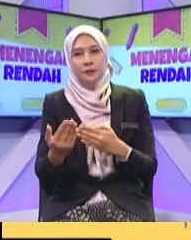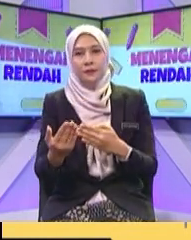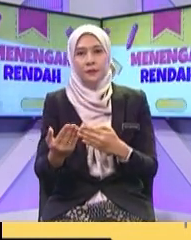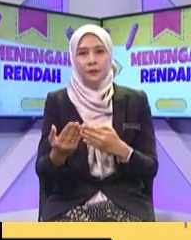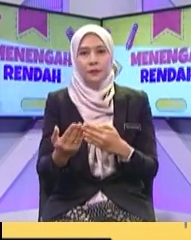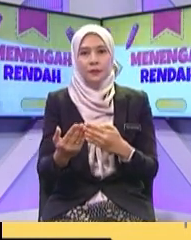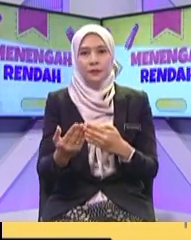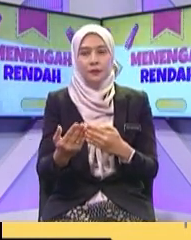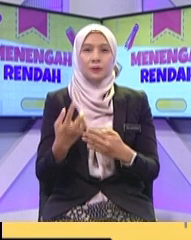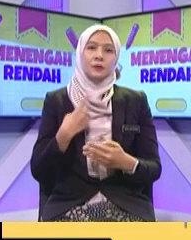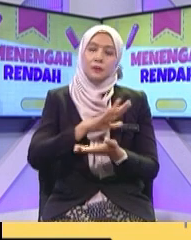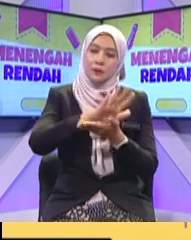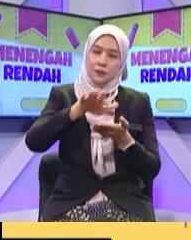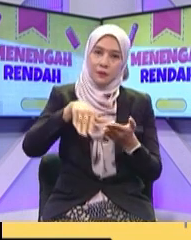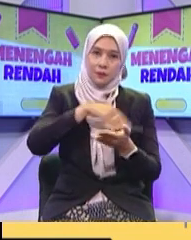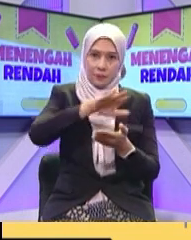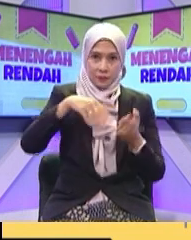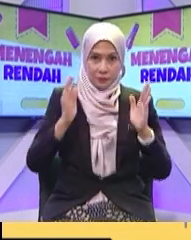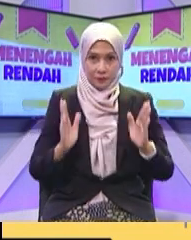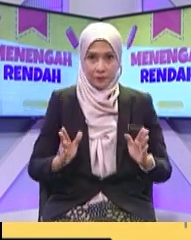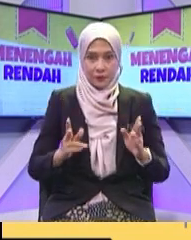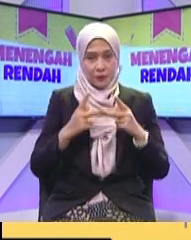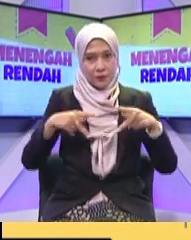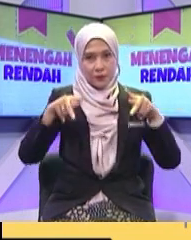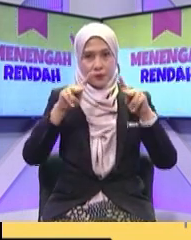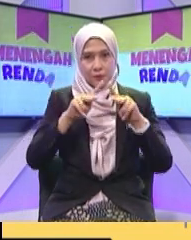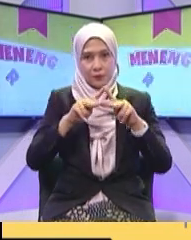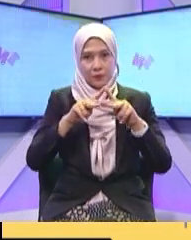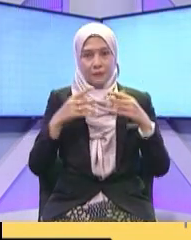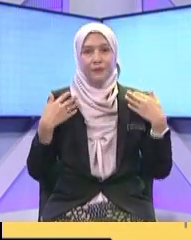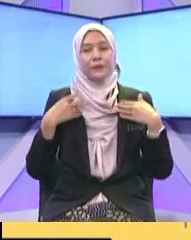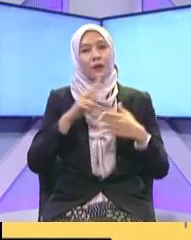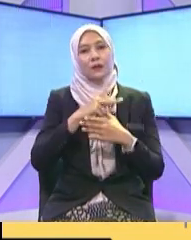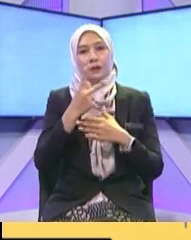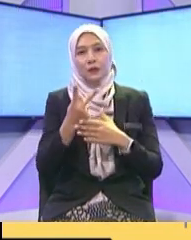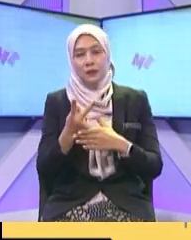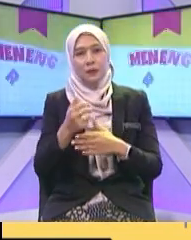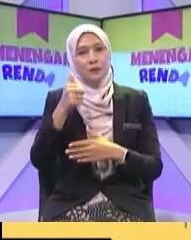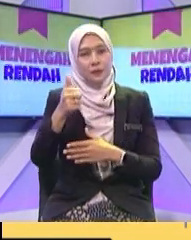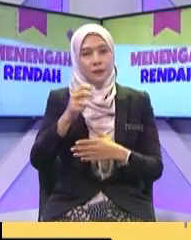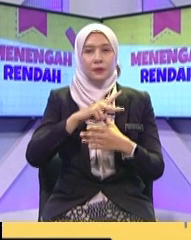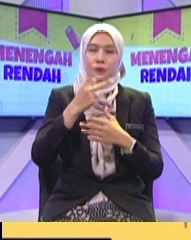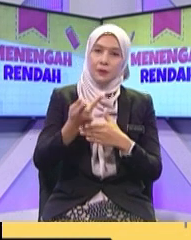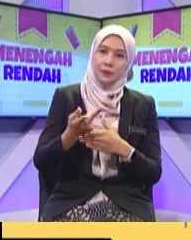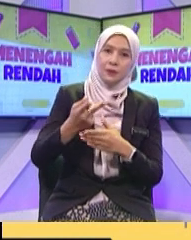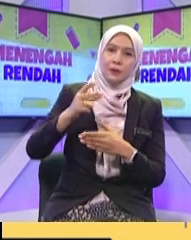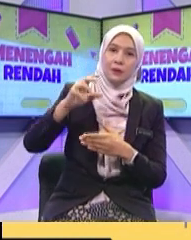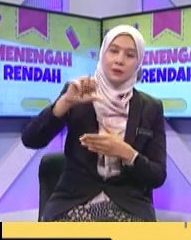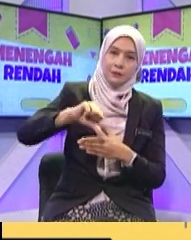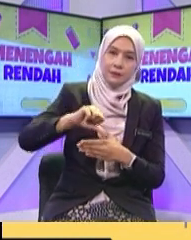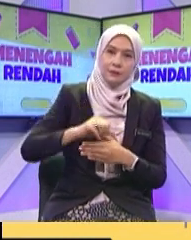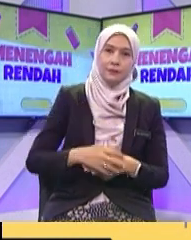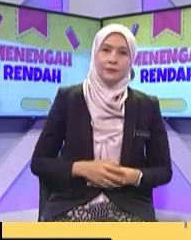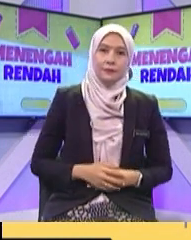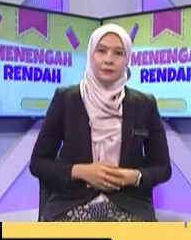Daripada keperluan kehidupan Manusia telah membawa kepada Perbagai kesan positif Dan kesan negatif Seperti mana yang Ifan sebut tadilah Ada